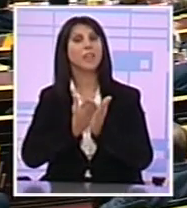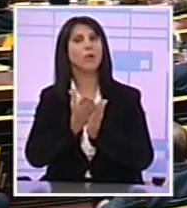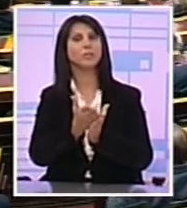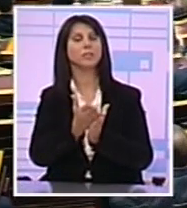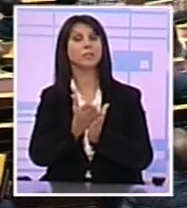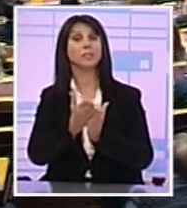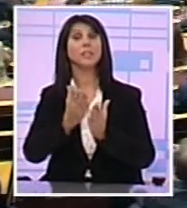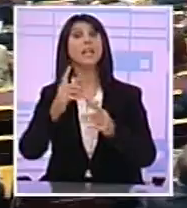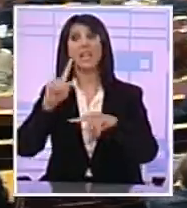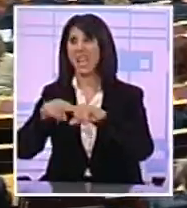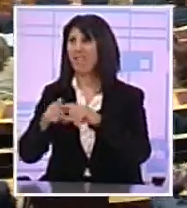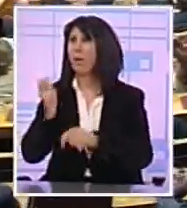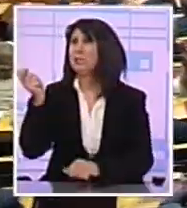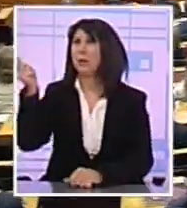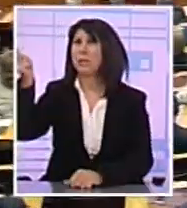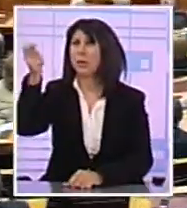χρωστάει παντού Στην Ελλάδα